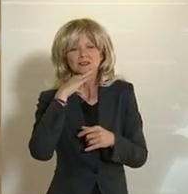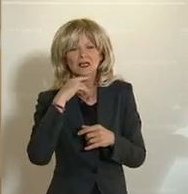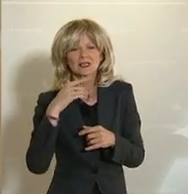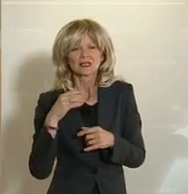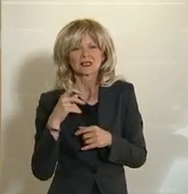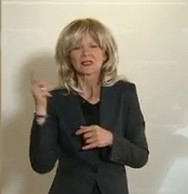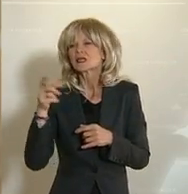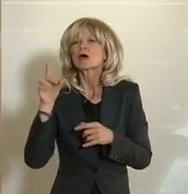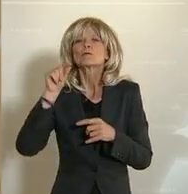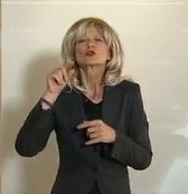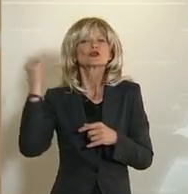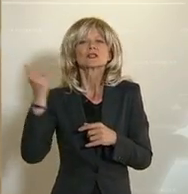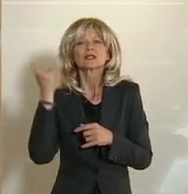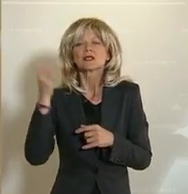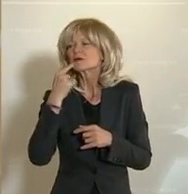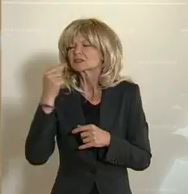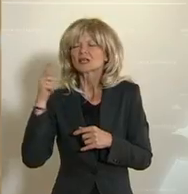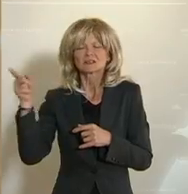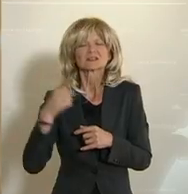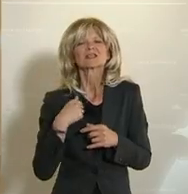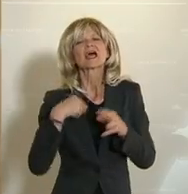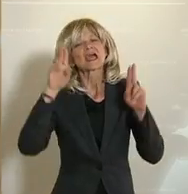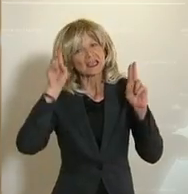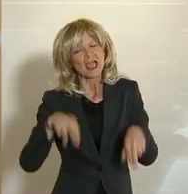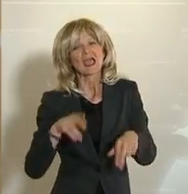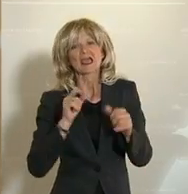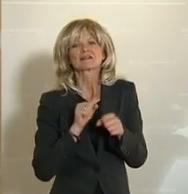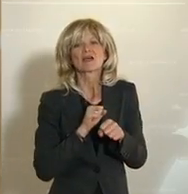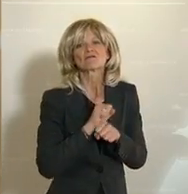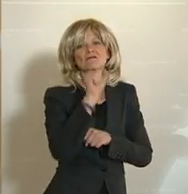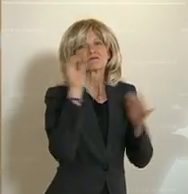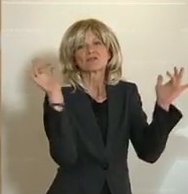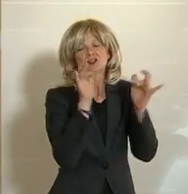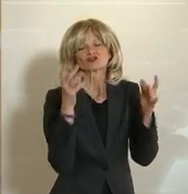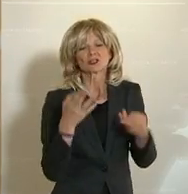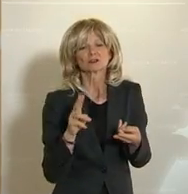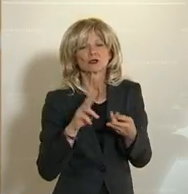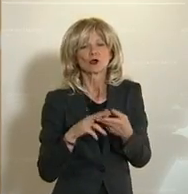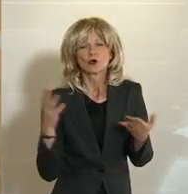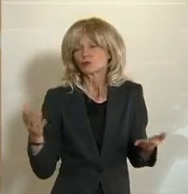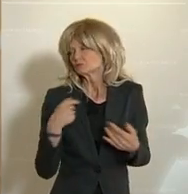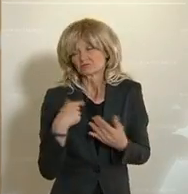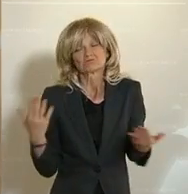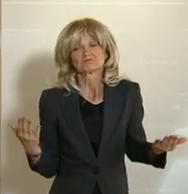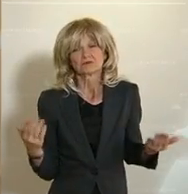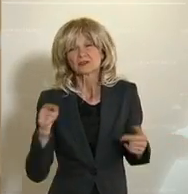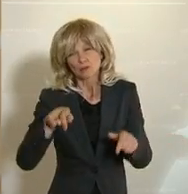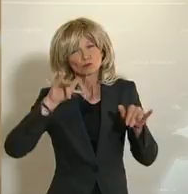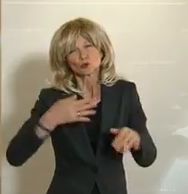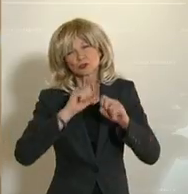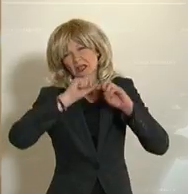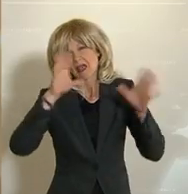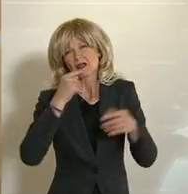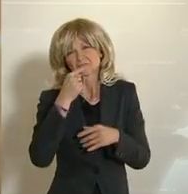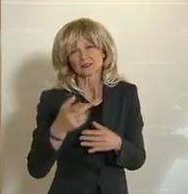gerechter Widerstand. Es ist Selbstverteidigung und Terror wird immer nur von den anderen ausgeübt. Hier müssen wir klar sagen und dieser